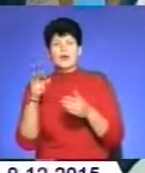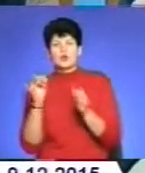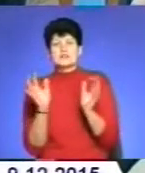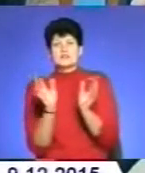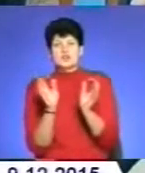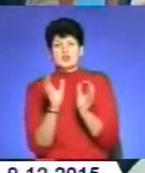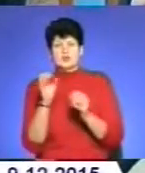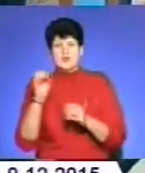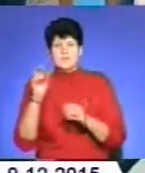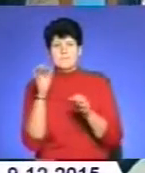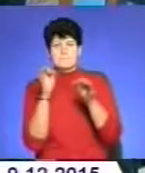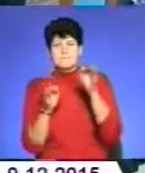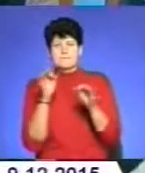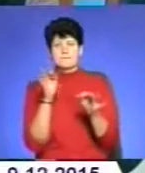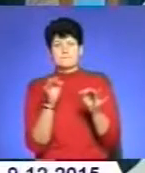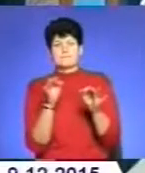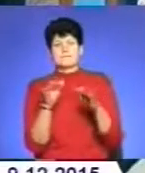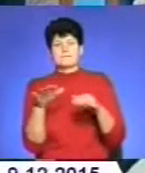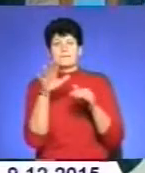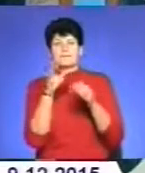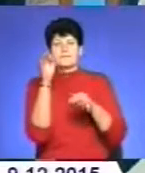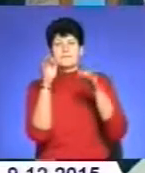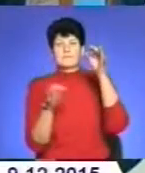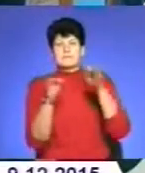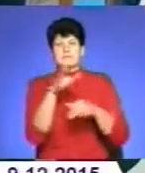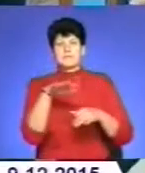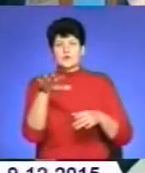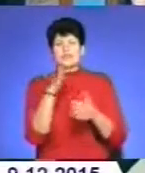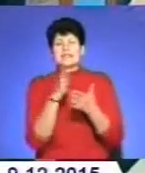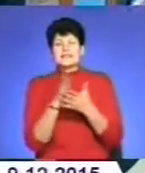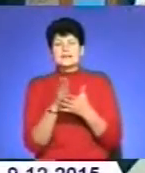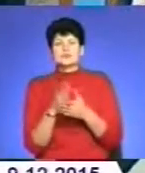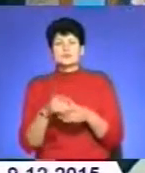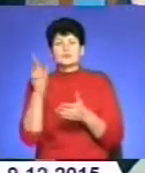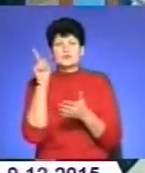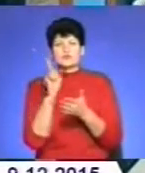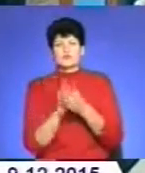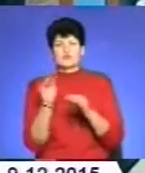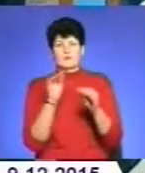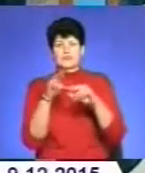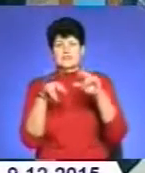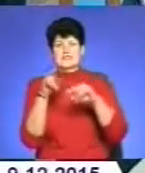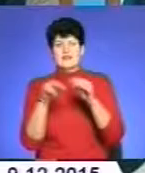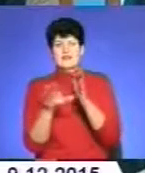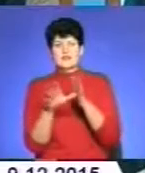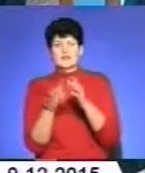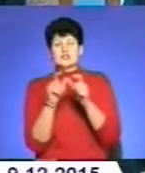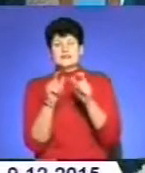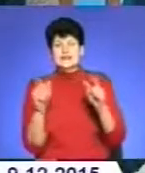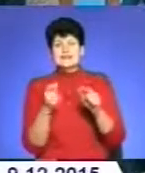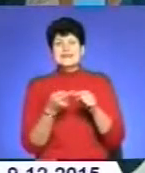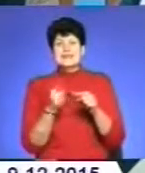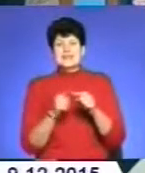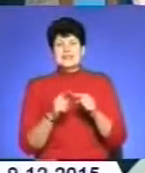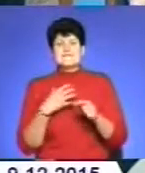ландшафту є невід'ємною складовою будівництва гідроелектростанцій. І найважливіше, це те,